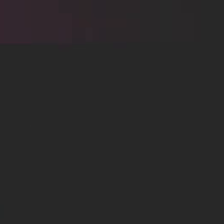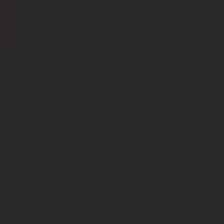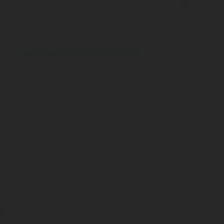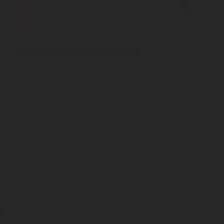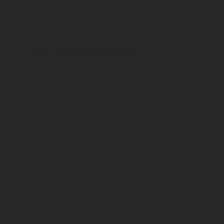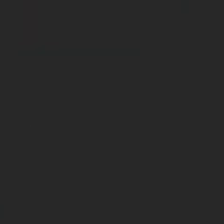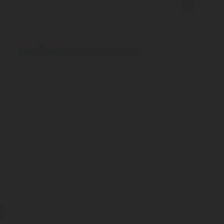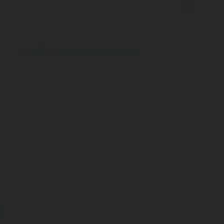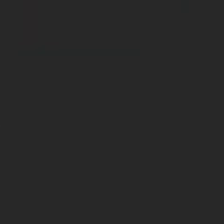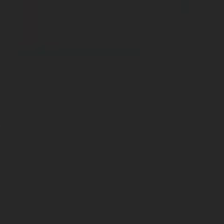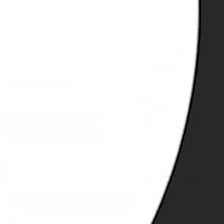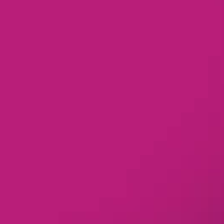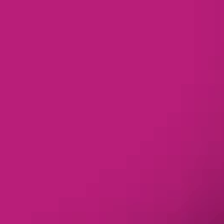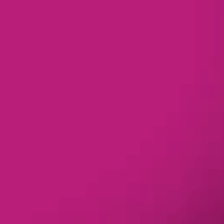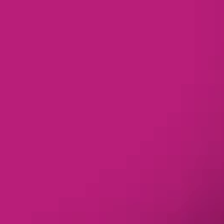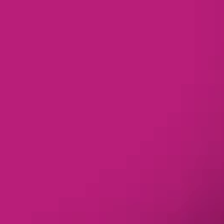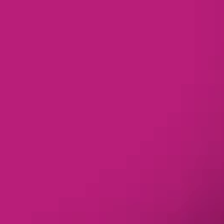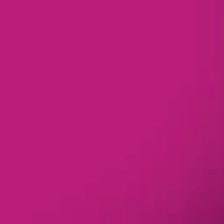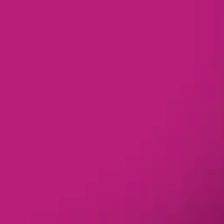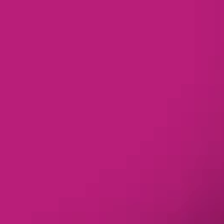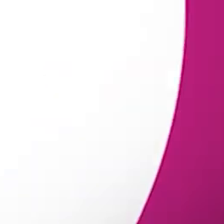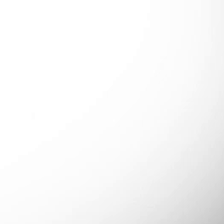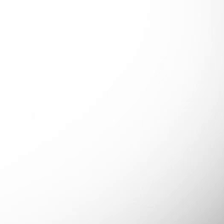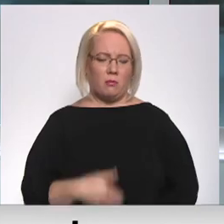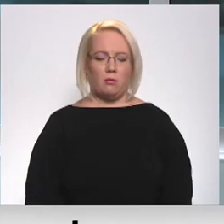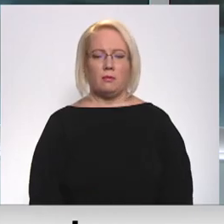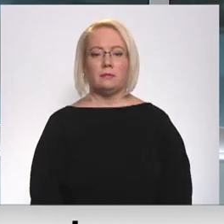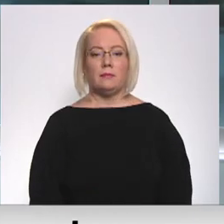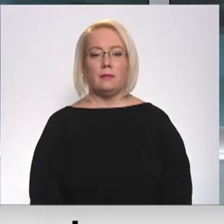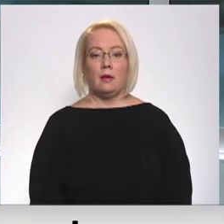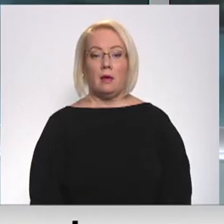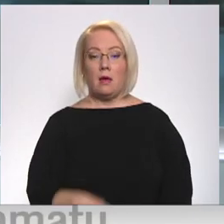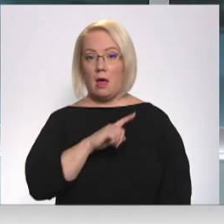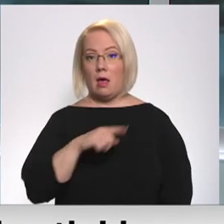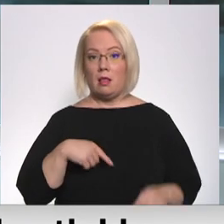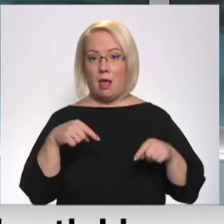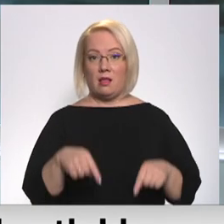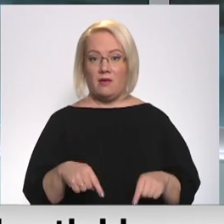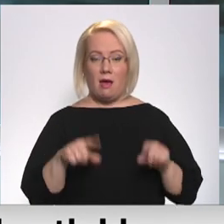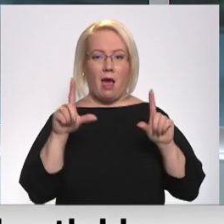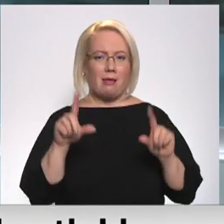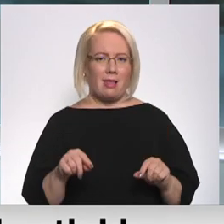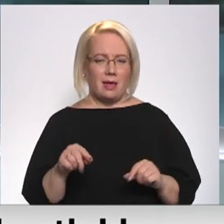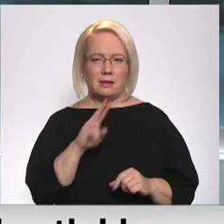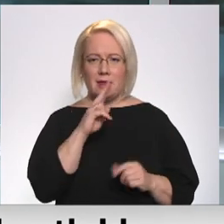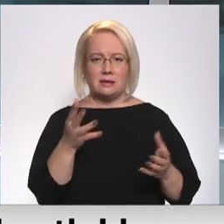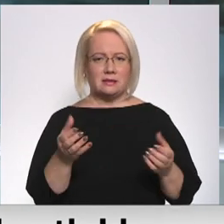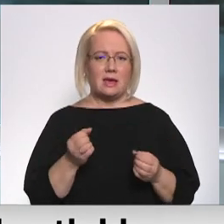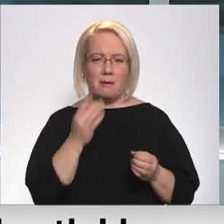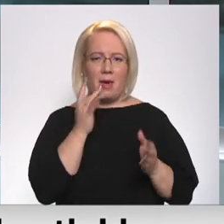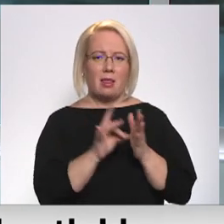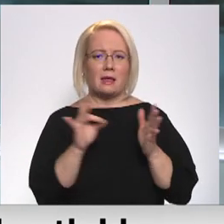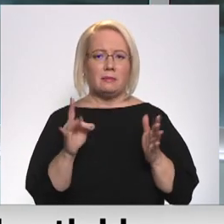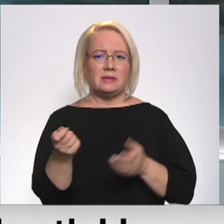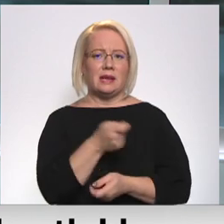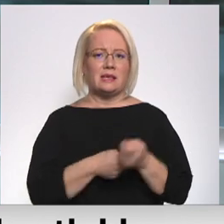Re, visi ēters ir te! Latvijā atlaides vēl ar viena saņem elektroenerģijas